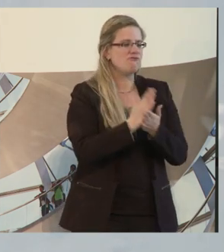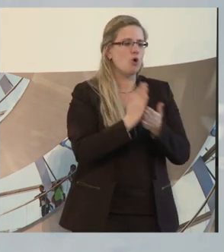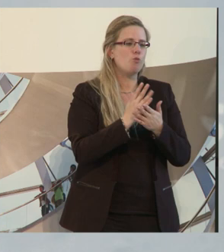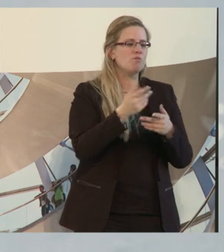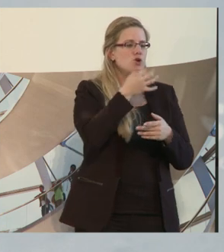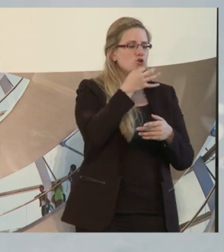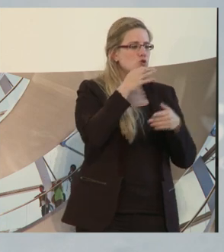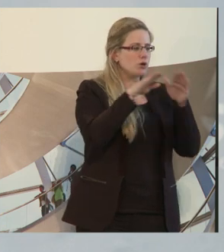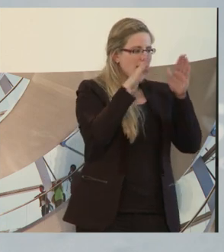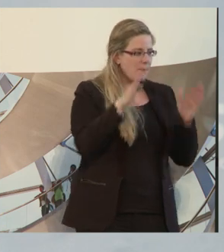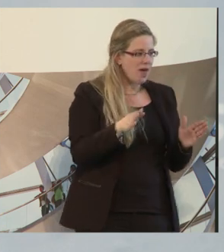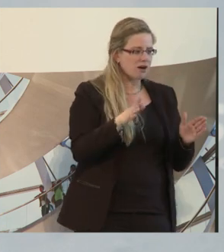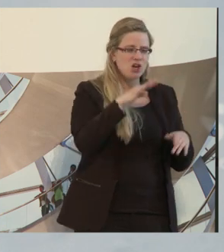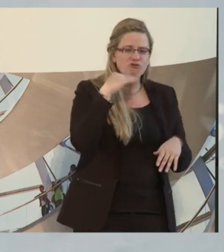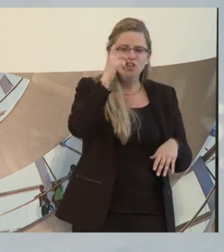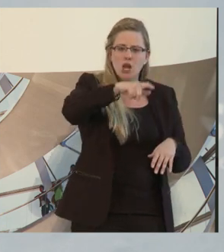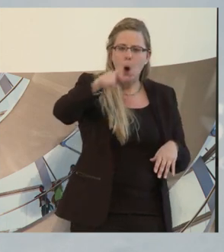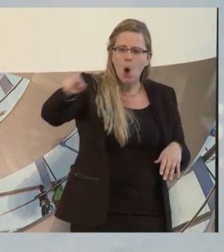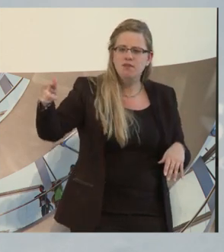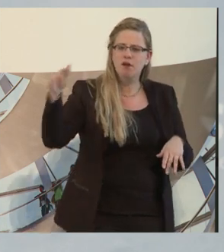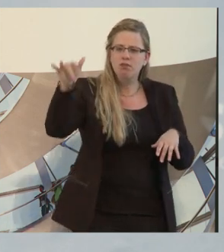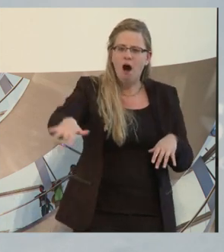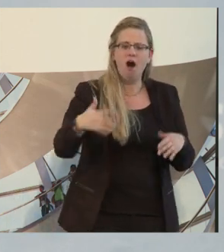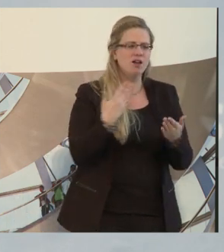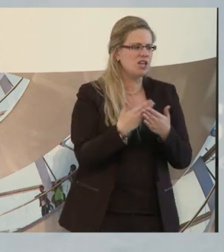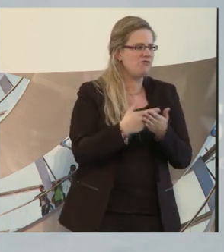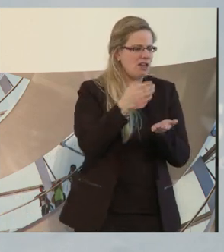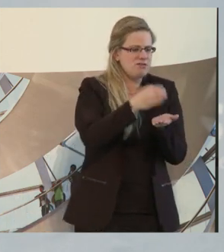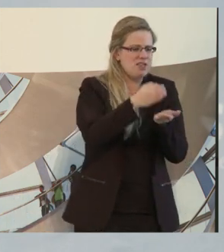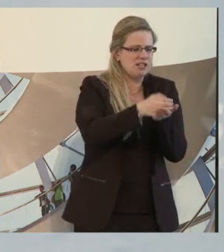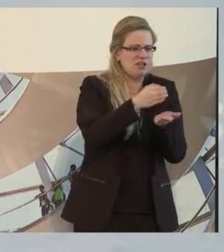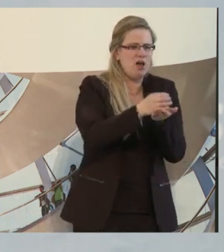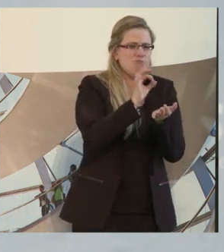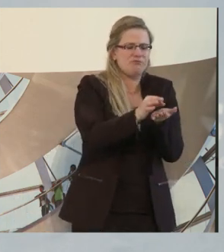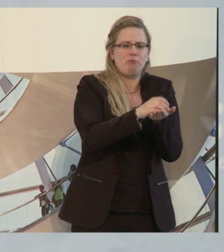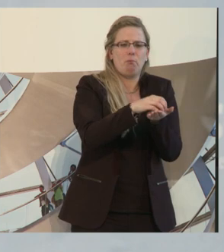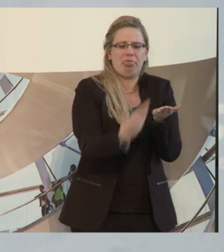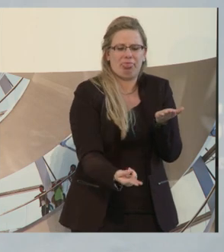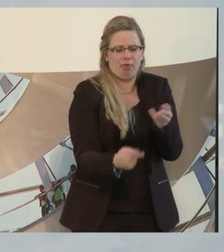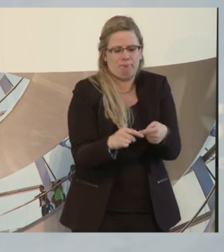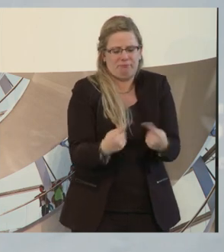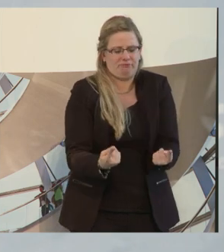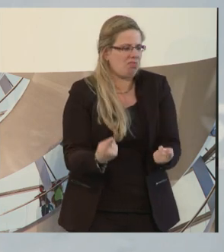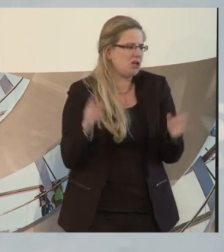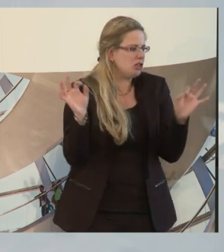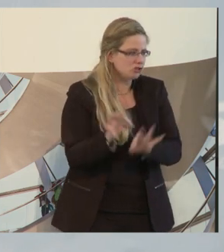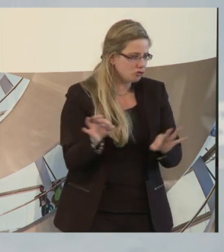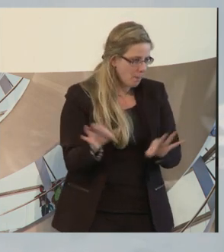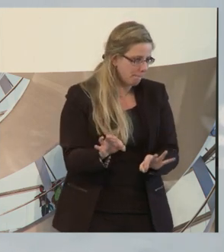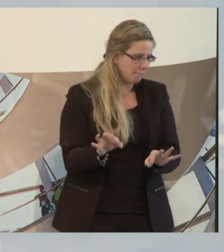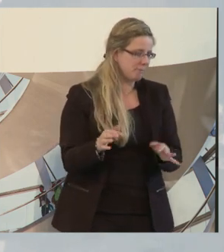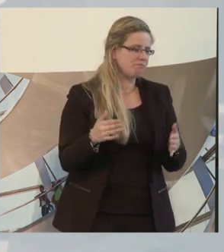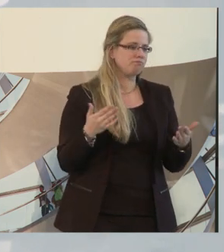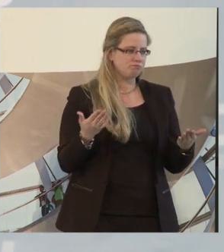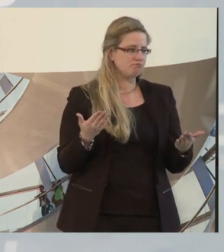und wenn da eine Tasse runterfällt, ist das nicht so schlimm und es ist eine andere Form von Hotel. Und ich glaube, was wichtig ist, ist halt, dass